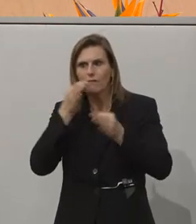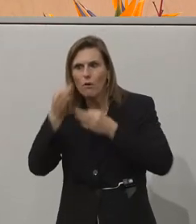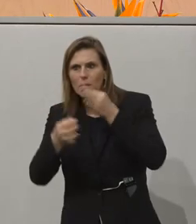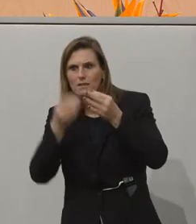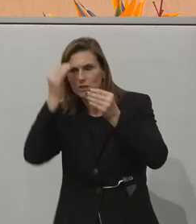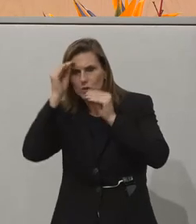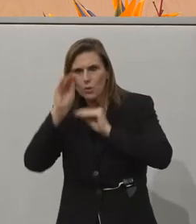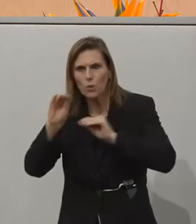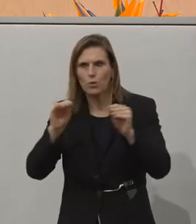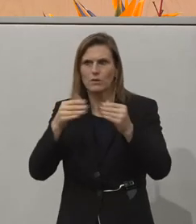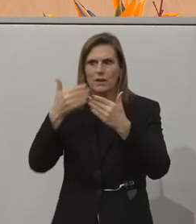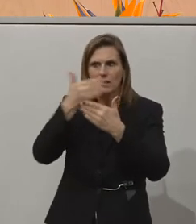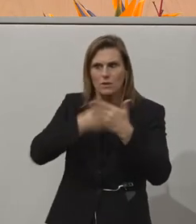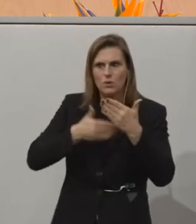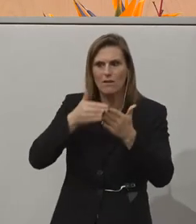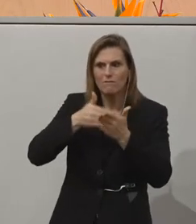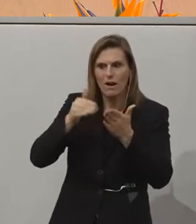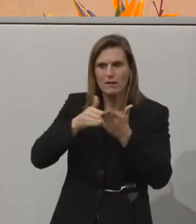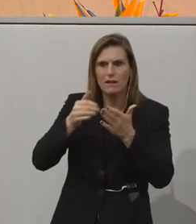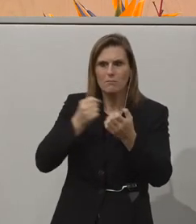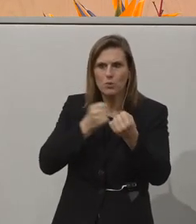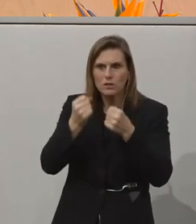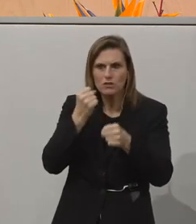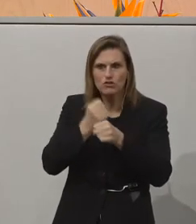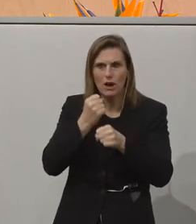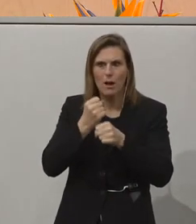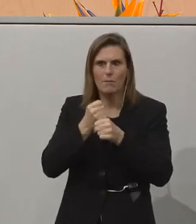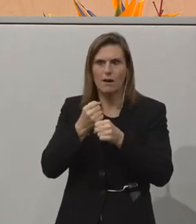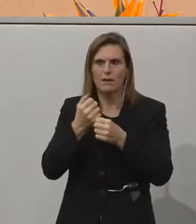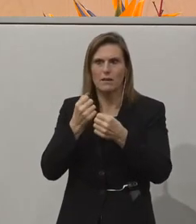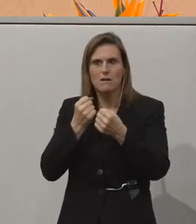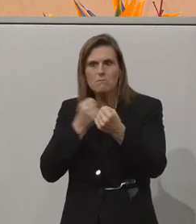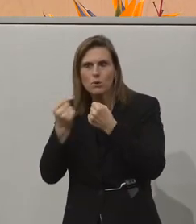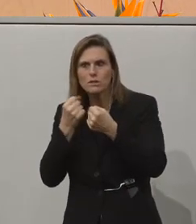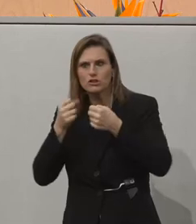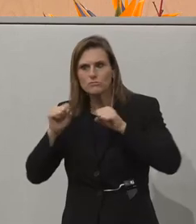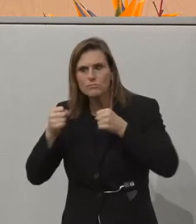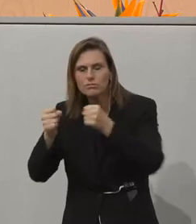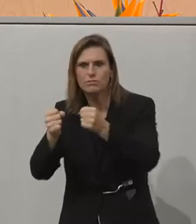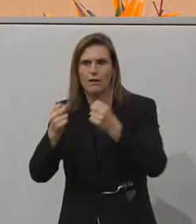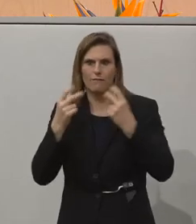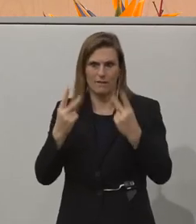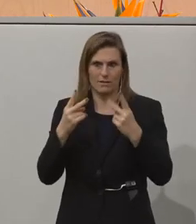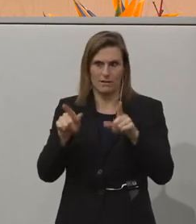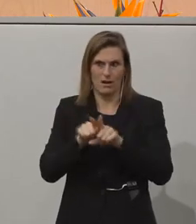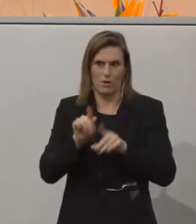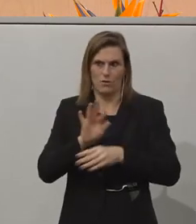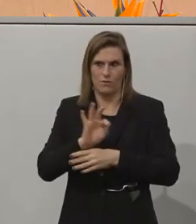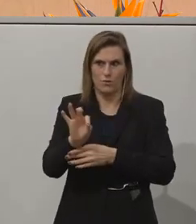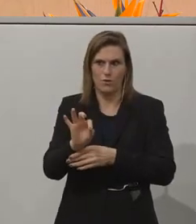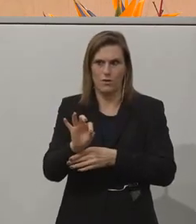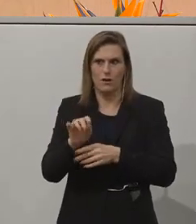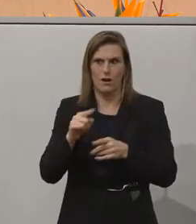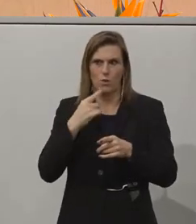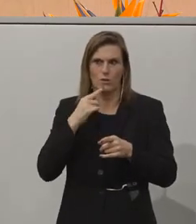für weitere politische Arbeit, für weitere politische Initiativen wesentlich ist. Und das ist, wie gesagt, der